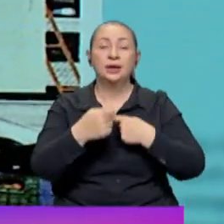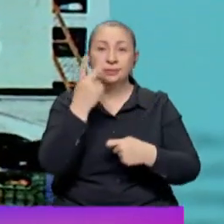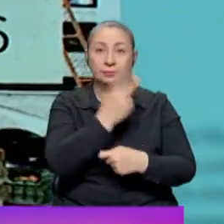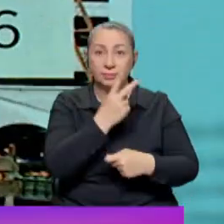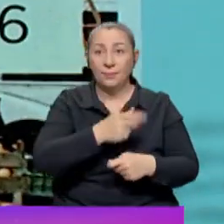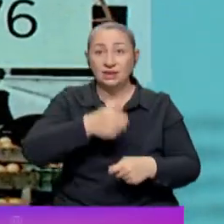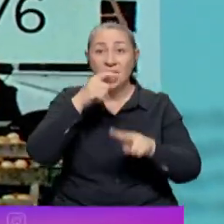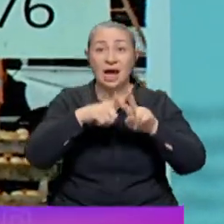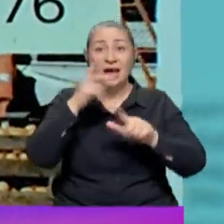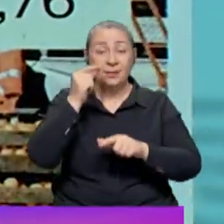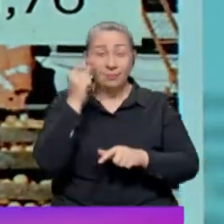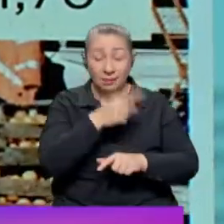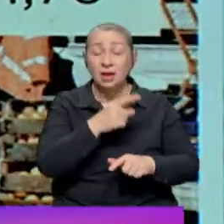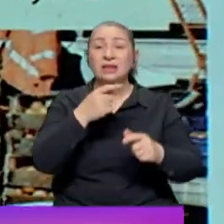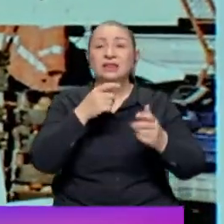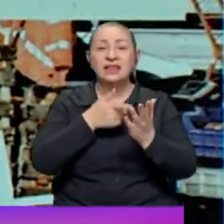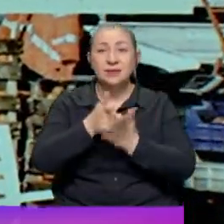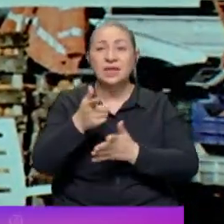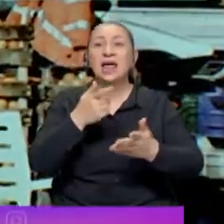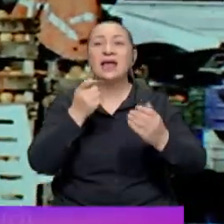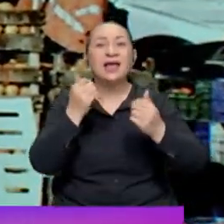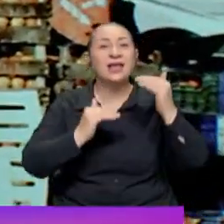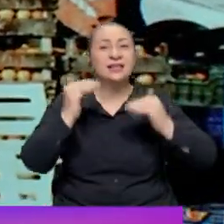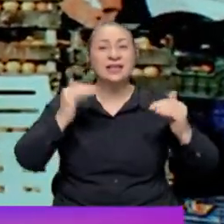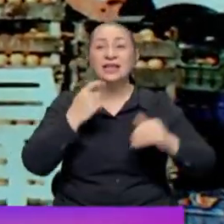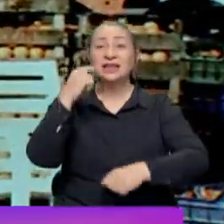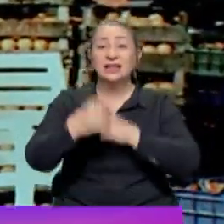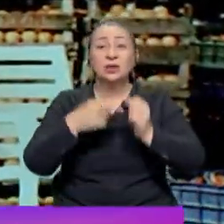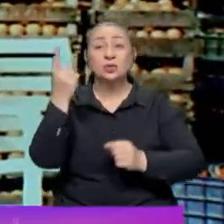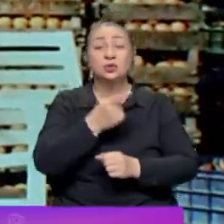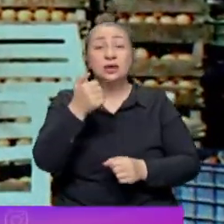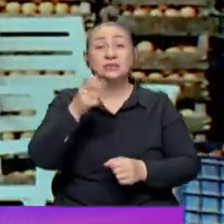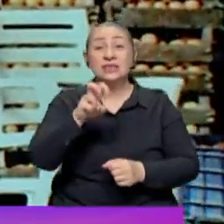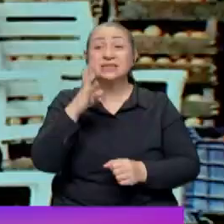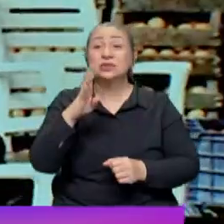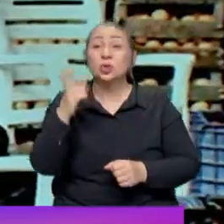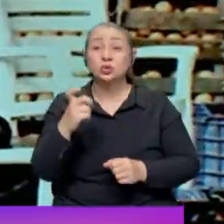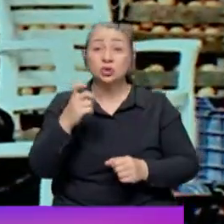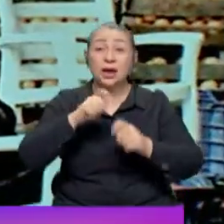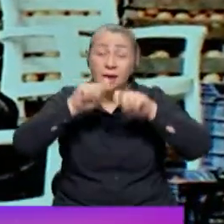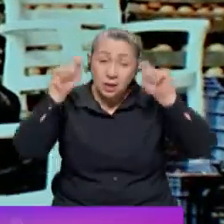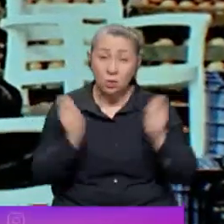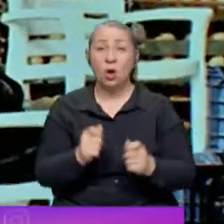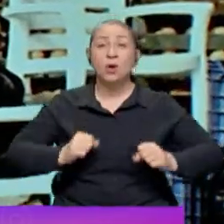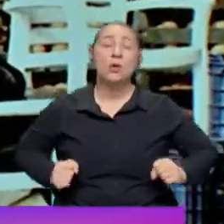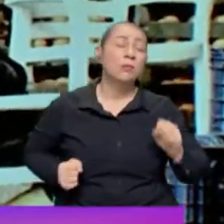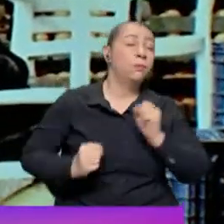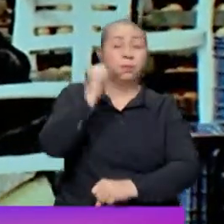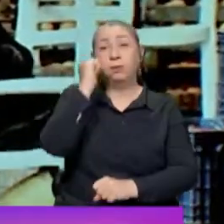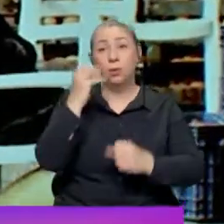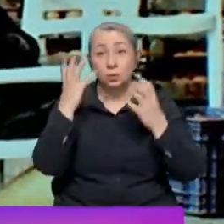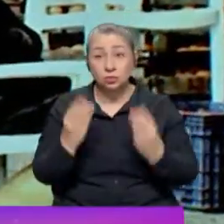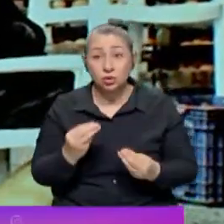Başkanı Ali Çandır, Tarımsal Üretici Fiyat Endeksindeki yıllık %68.49'luk rekor artış göz önüne